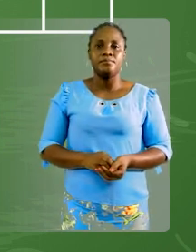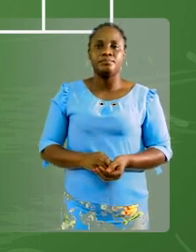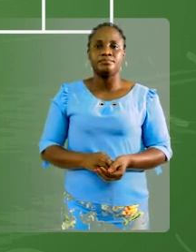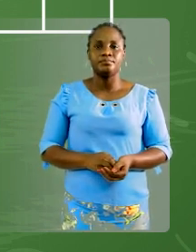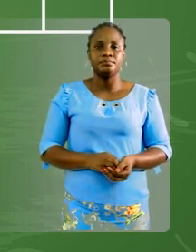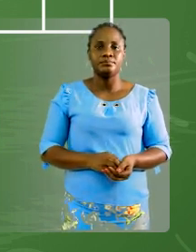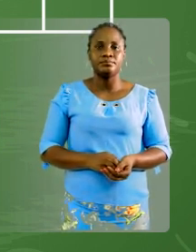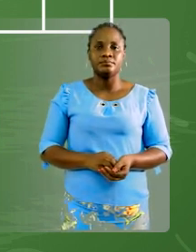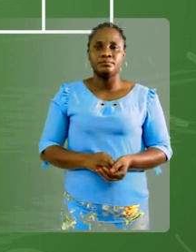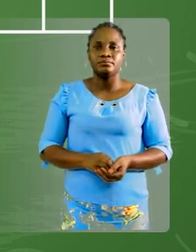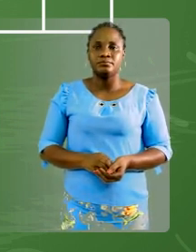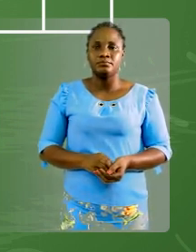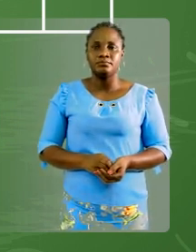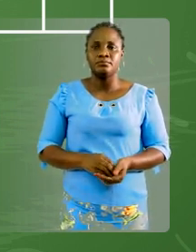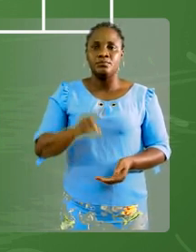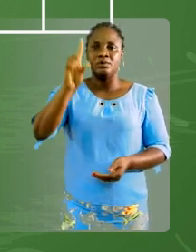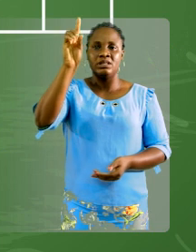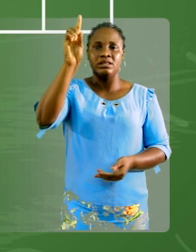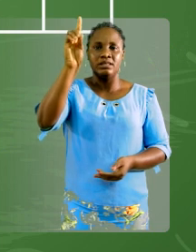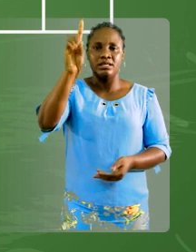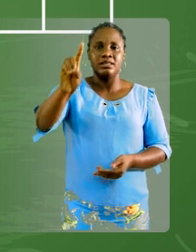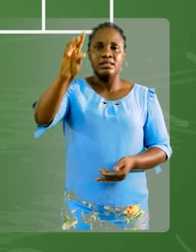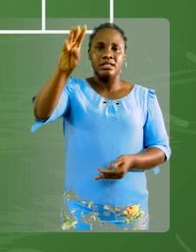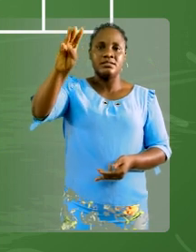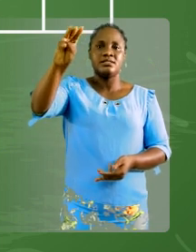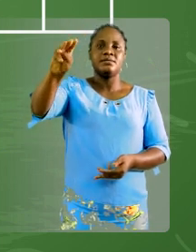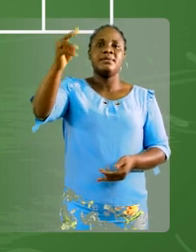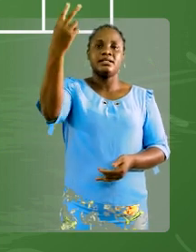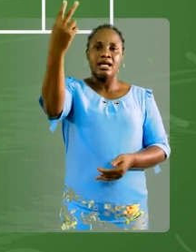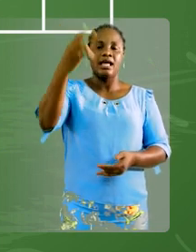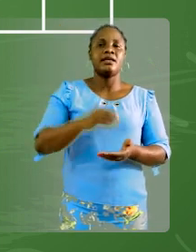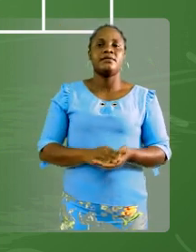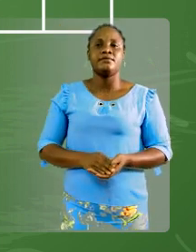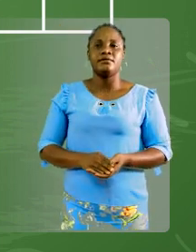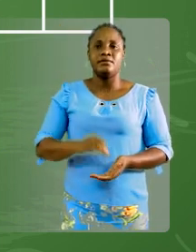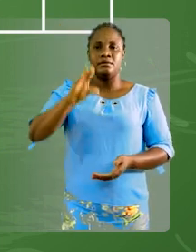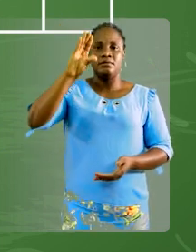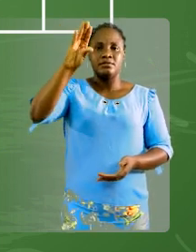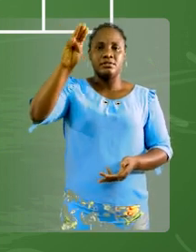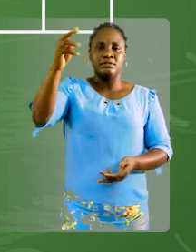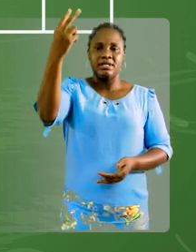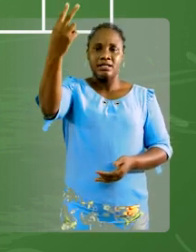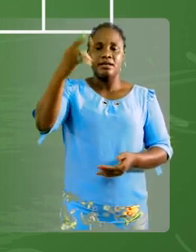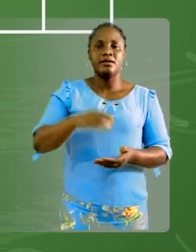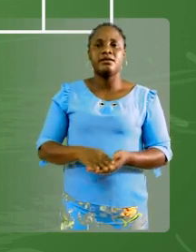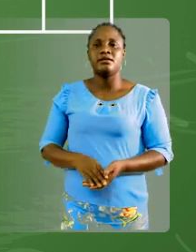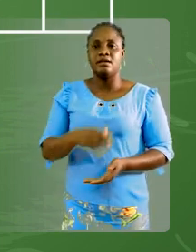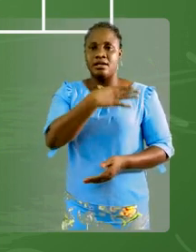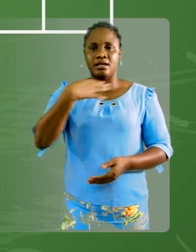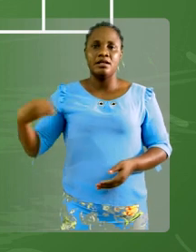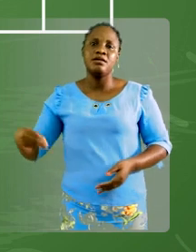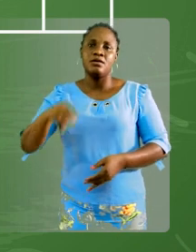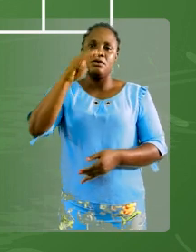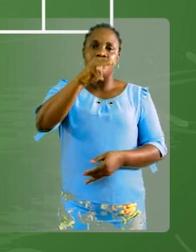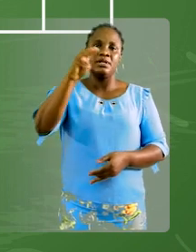On a le décimètre carré. On a le centimètre carré. Et